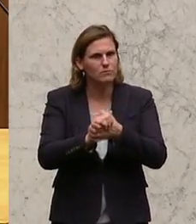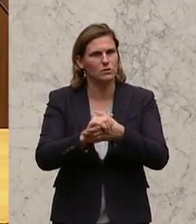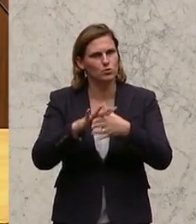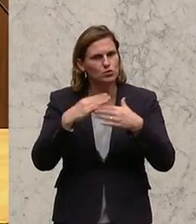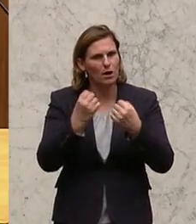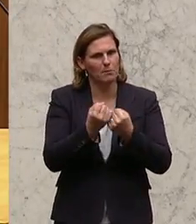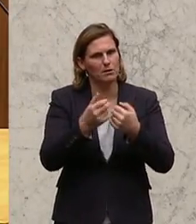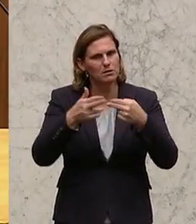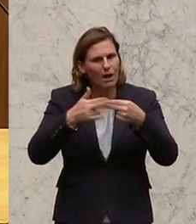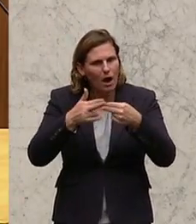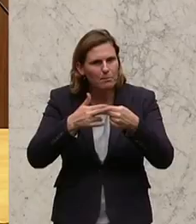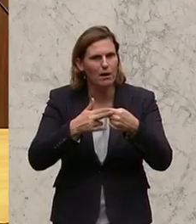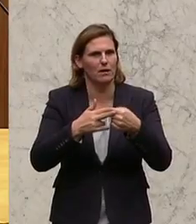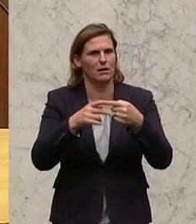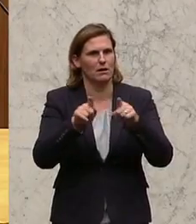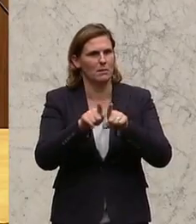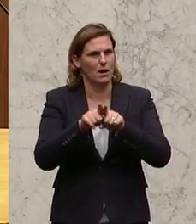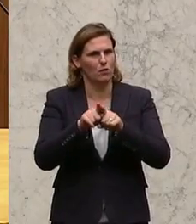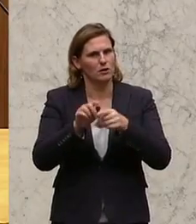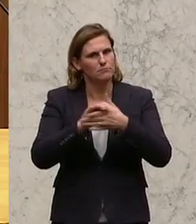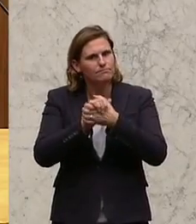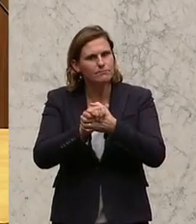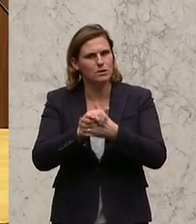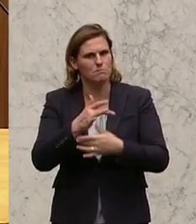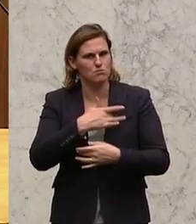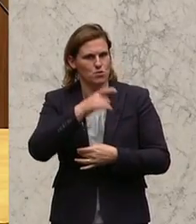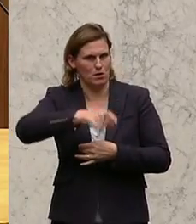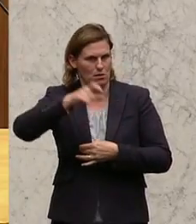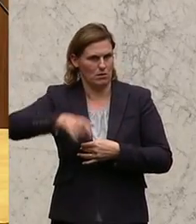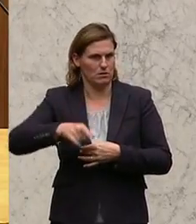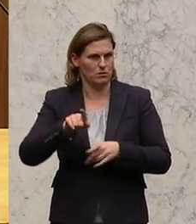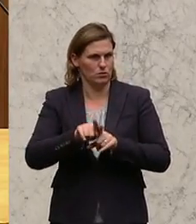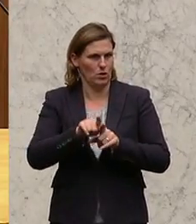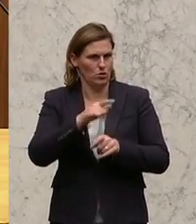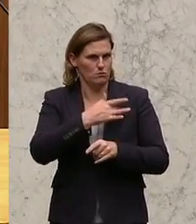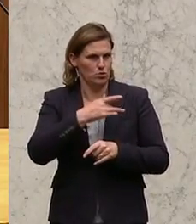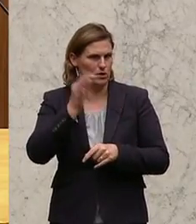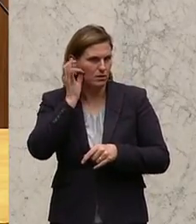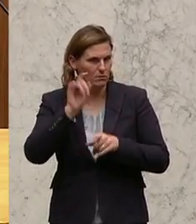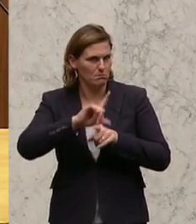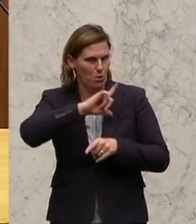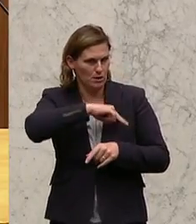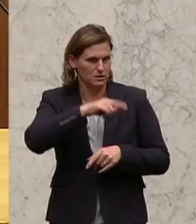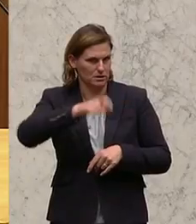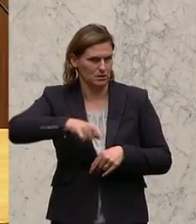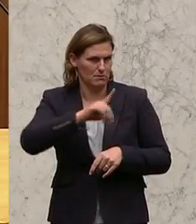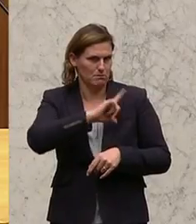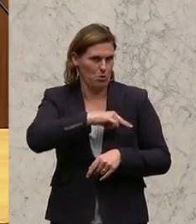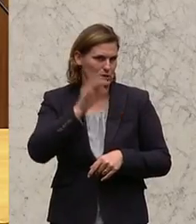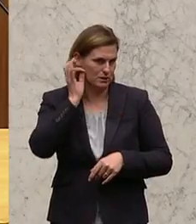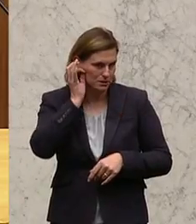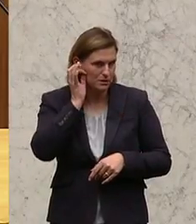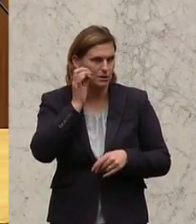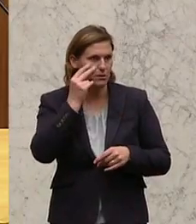den Nachbarn, aber auch einer Kameradschaft zwischen den Bürgerinnen und Bürgern und den Polizistinnen und Polizisten. Und damit